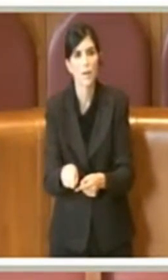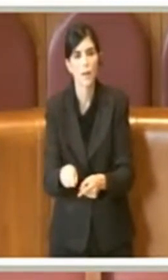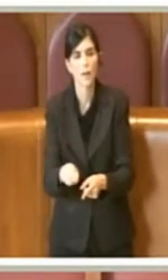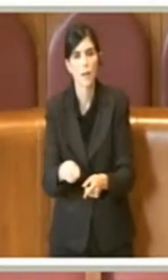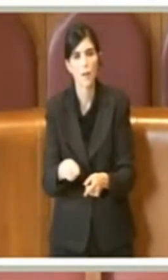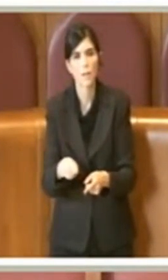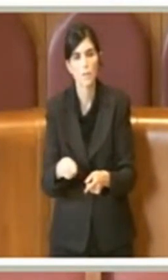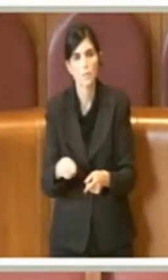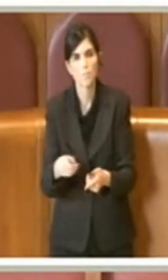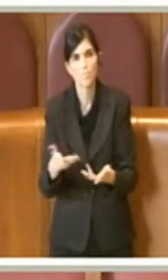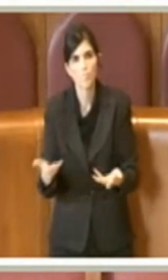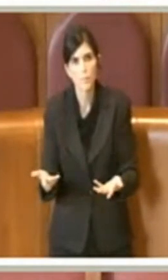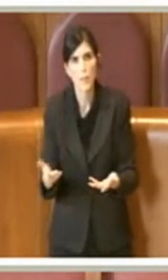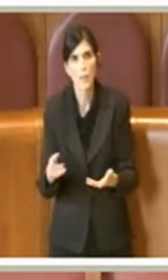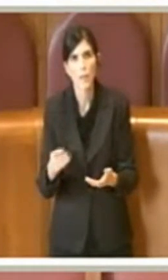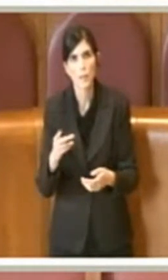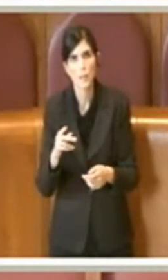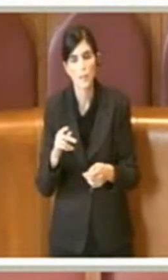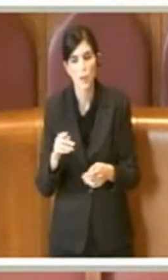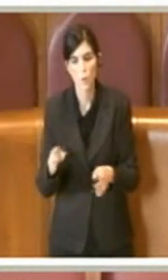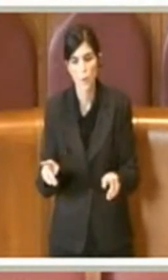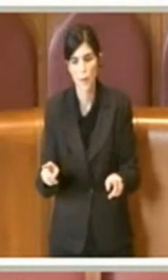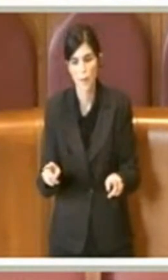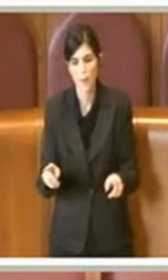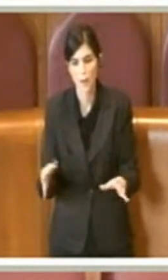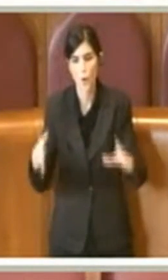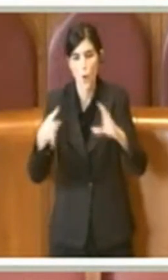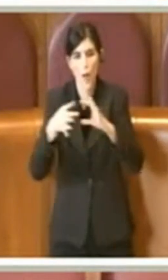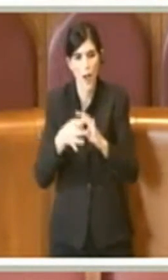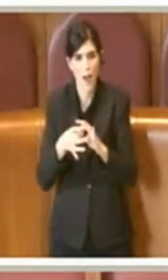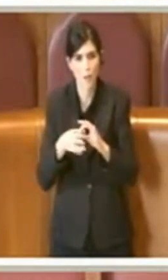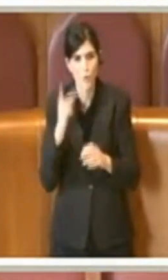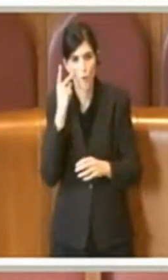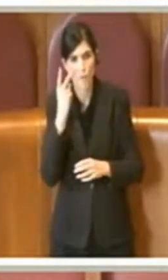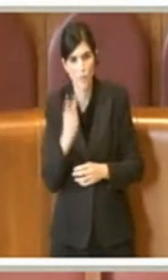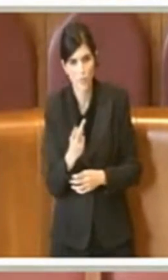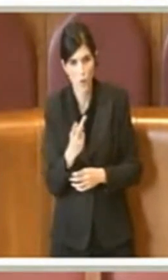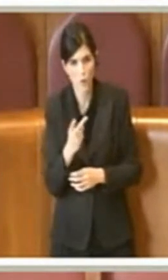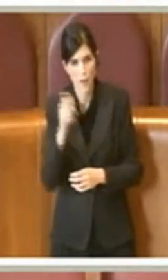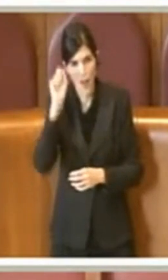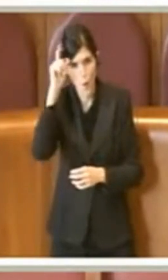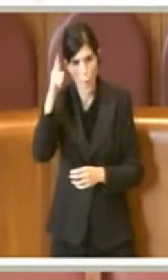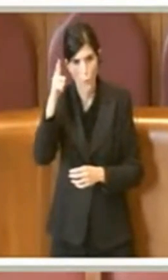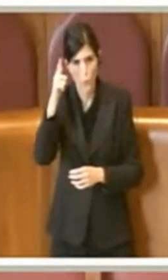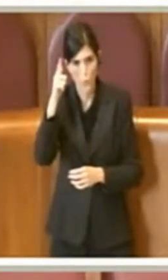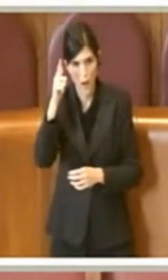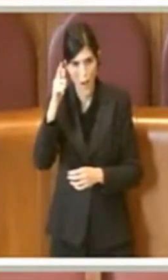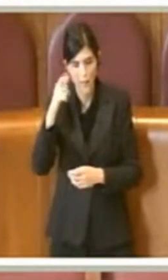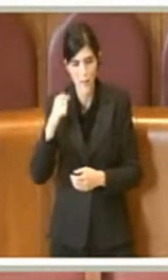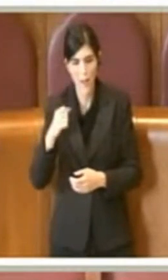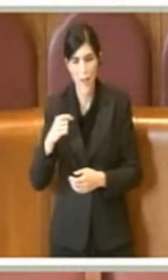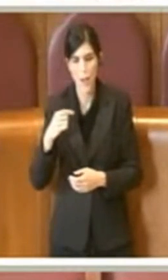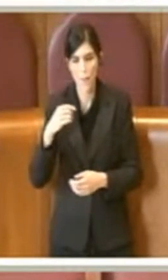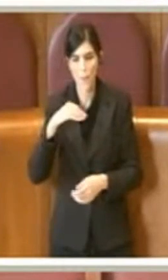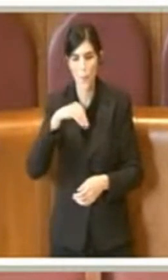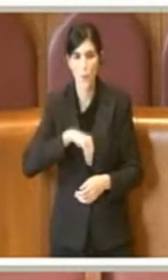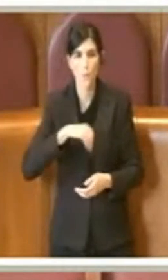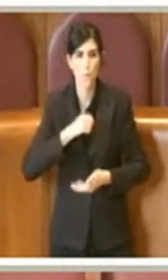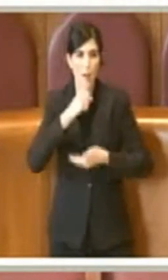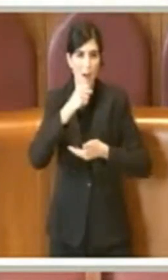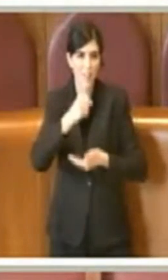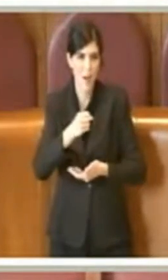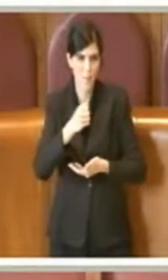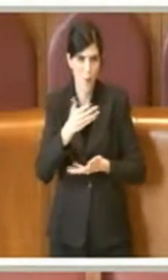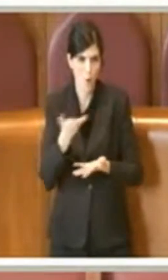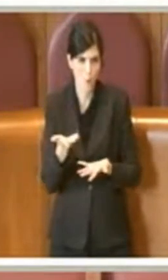una visione culturale del patrimonio della città che non dovrebbe appartenere